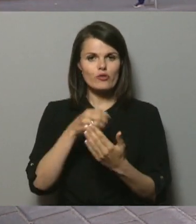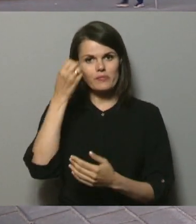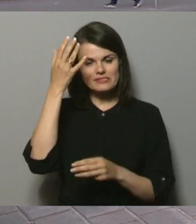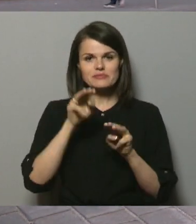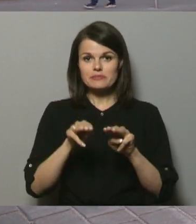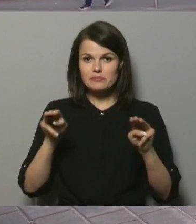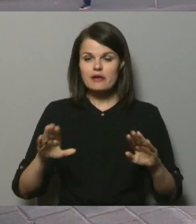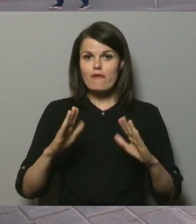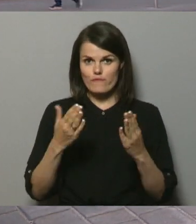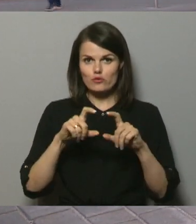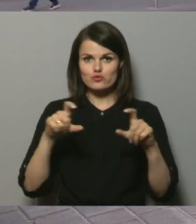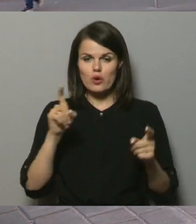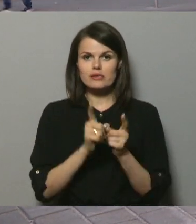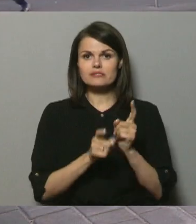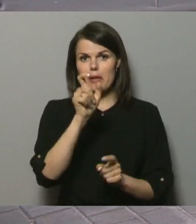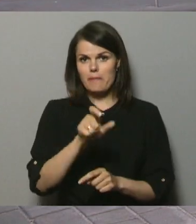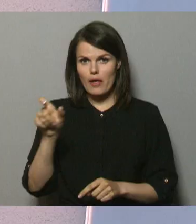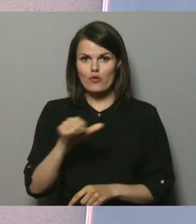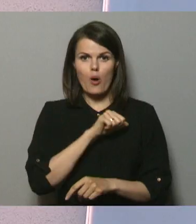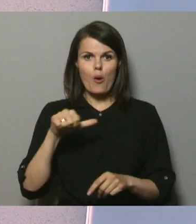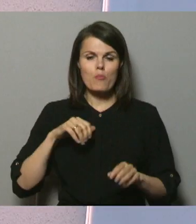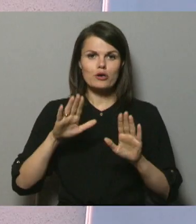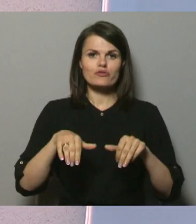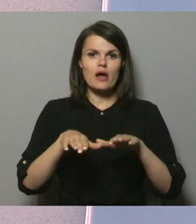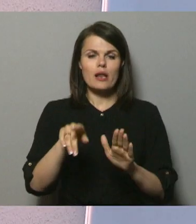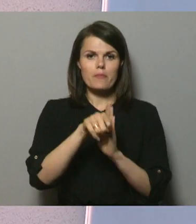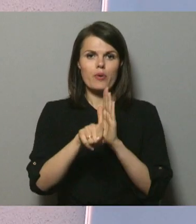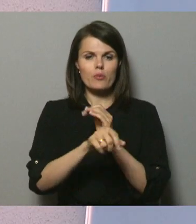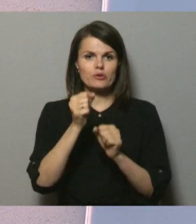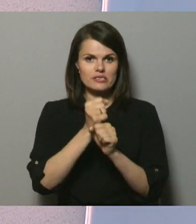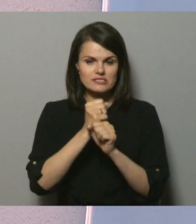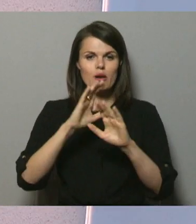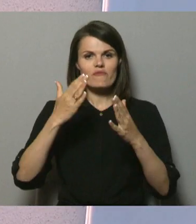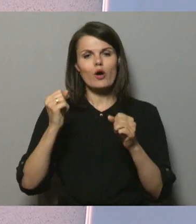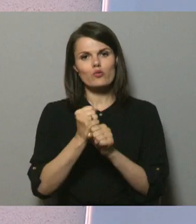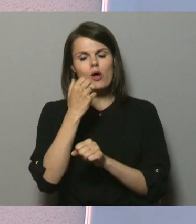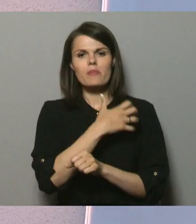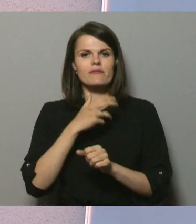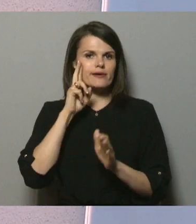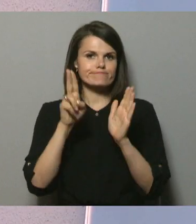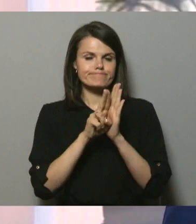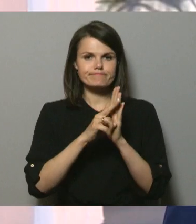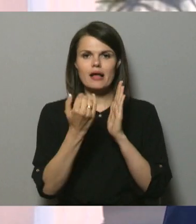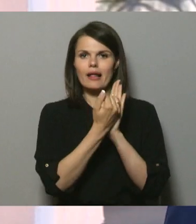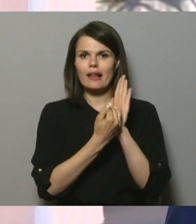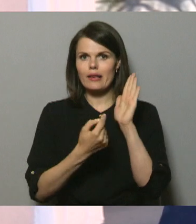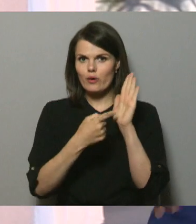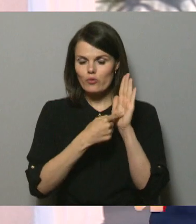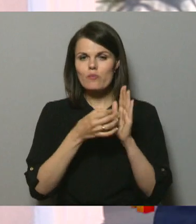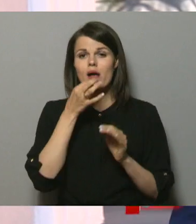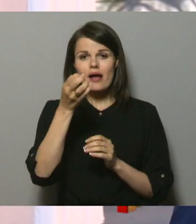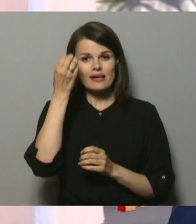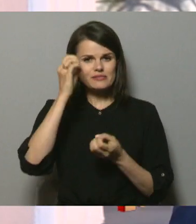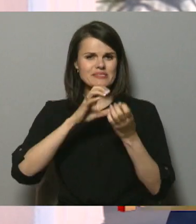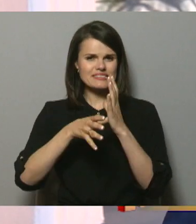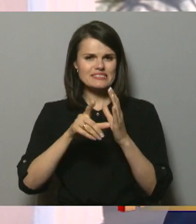ministrijai, vai skolas pedagogu pašu vārdlēm par pārbaudas darbiem, vai tomēr jāpieturas pie likuma normām. Izglītības sistēmā ir